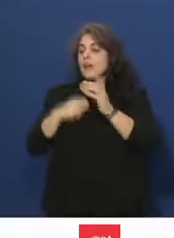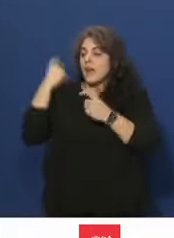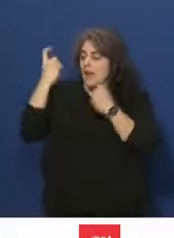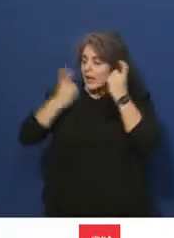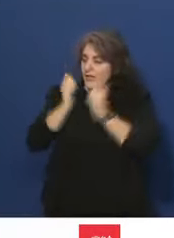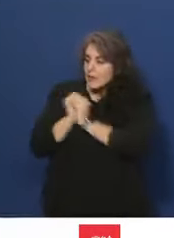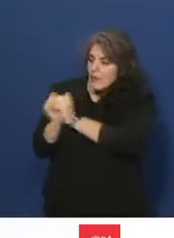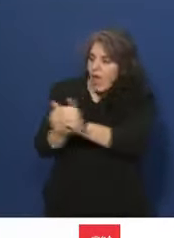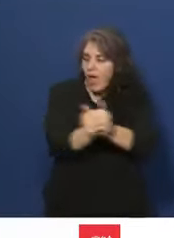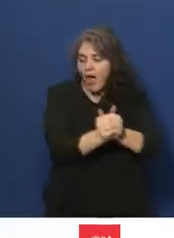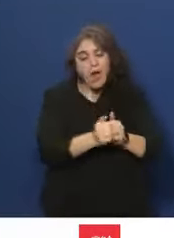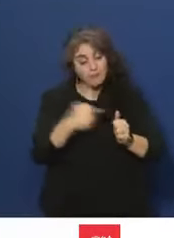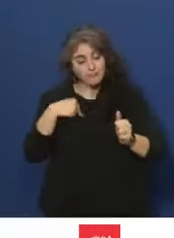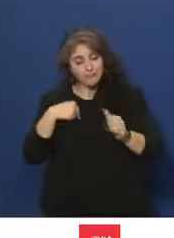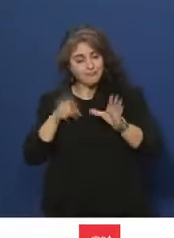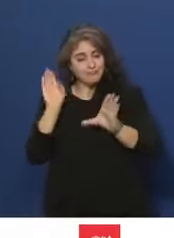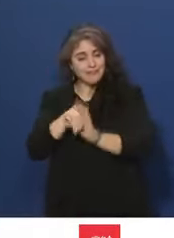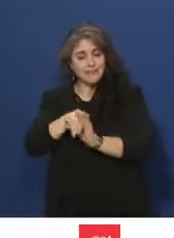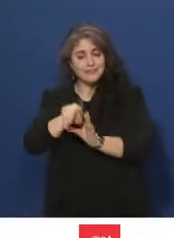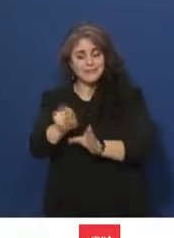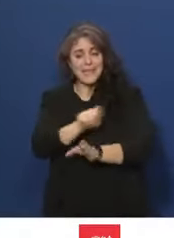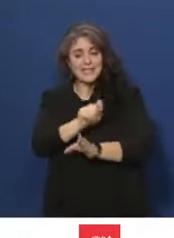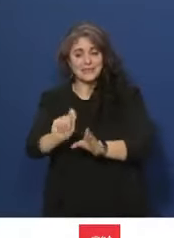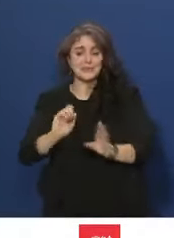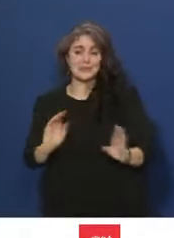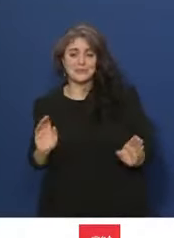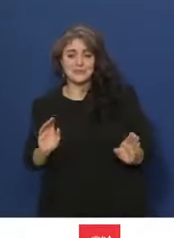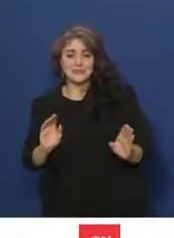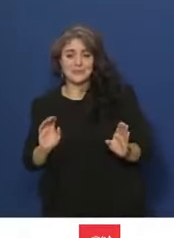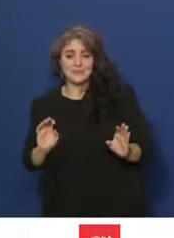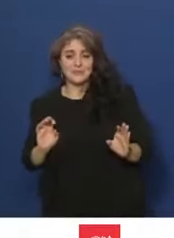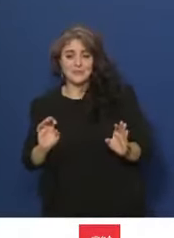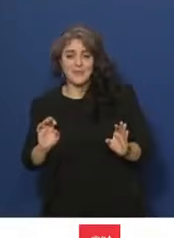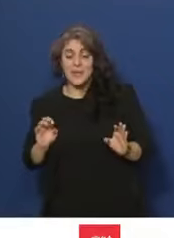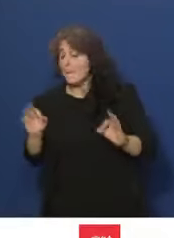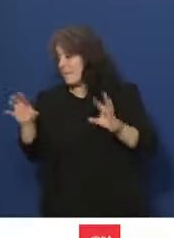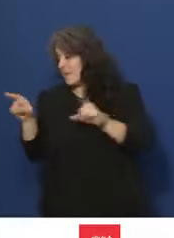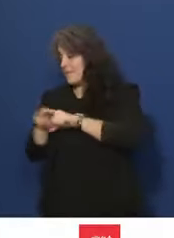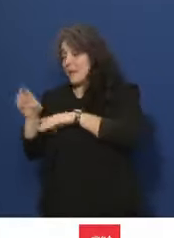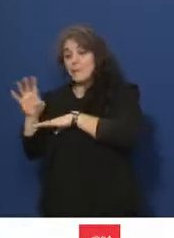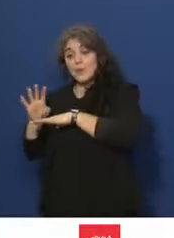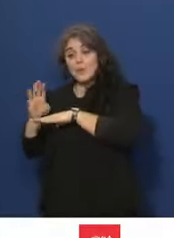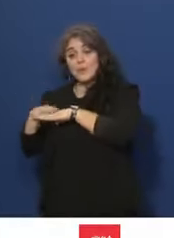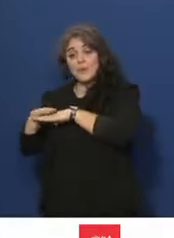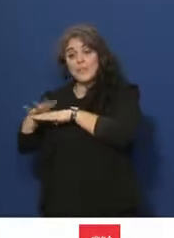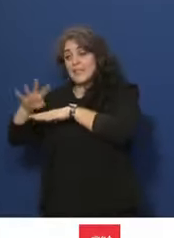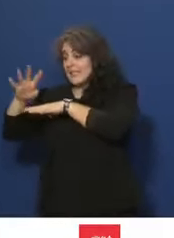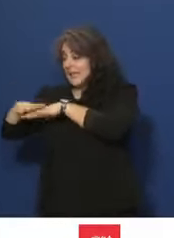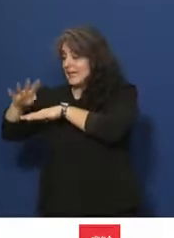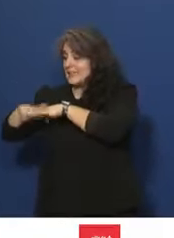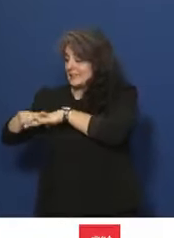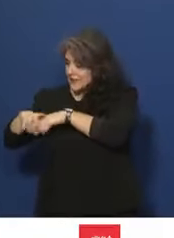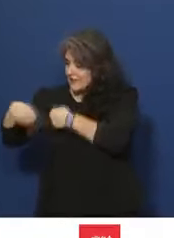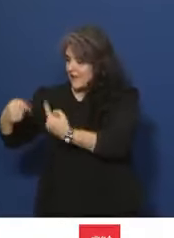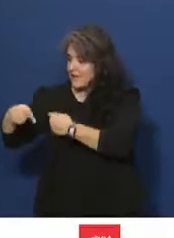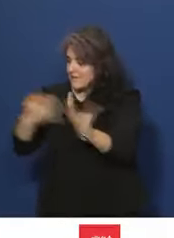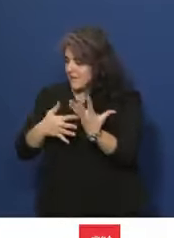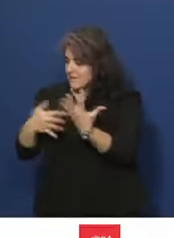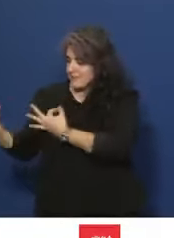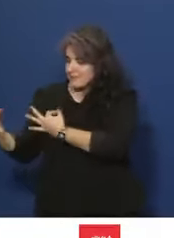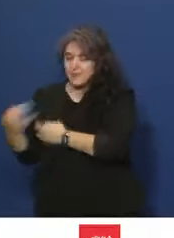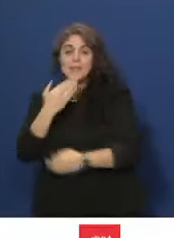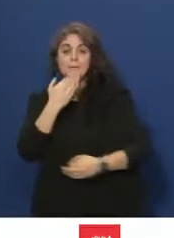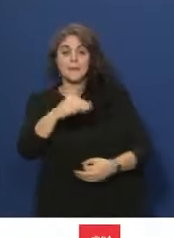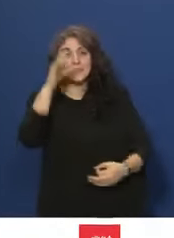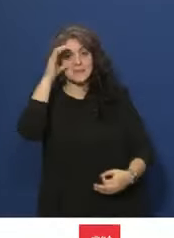nous y contribuerons avec le même enthousiasme que le font nos conseillers de quartier à chaque réunion de leurs conseils respectifs. Je vous